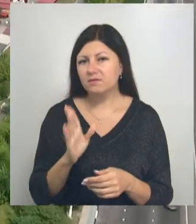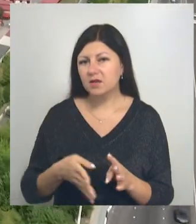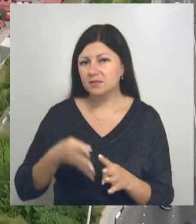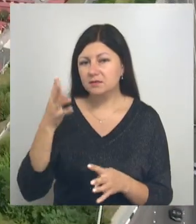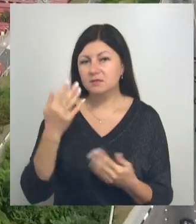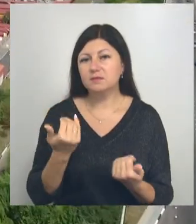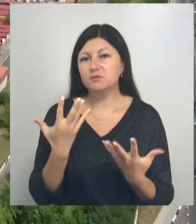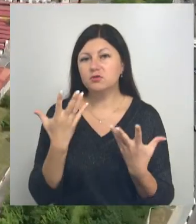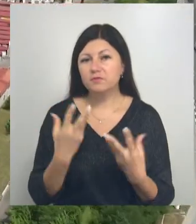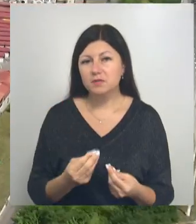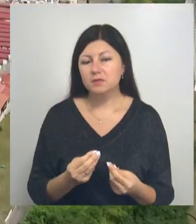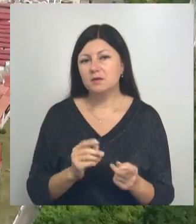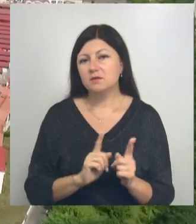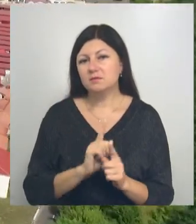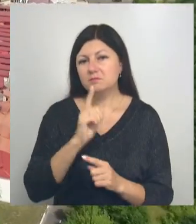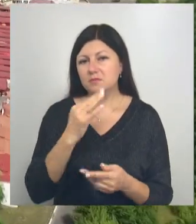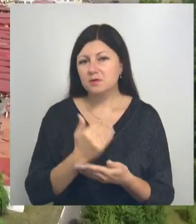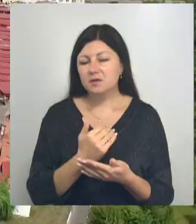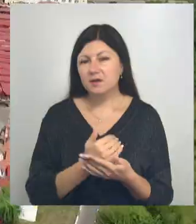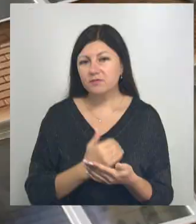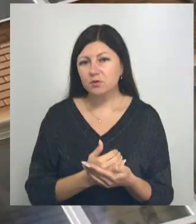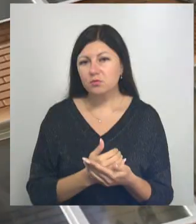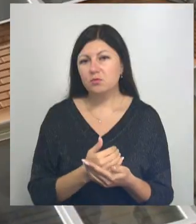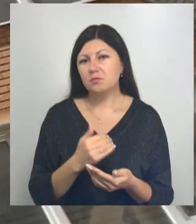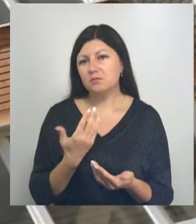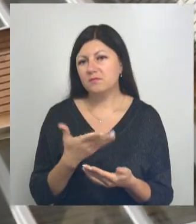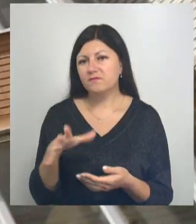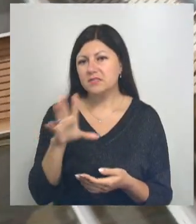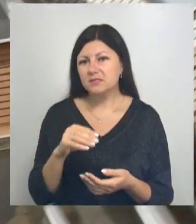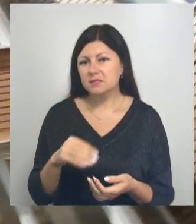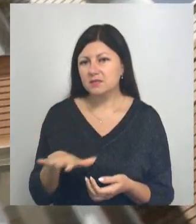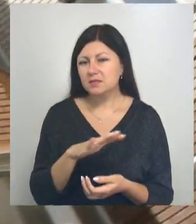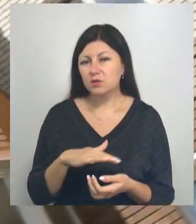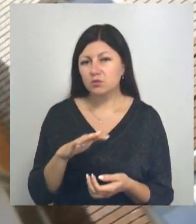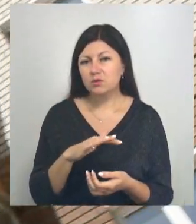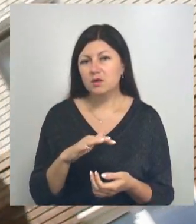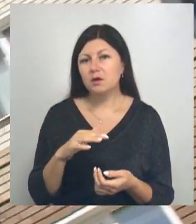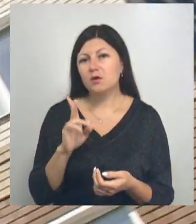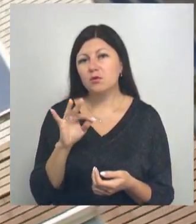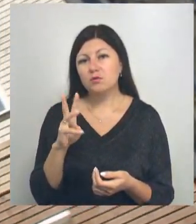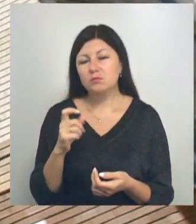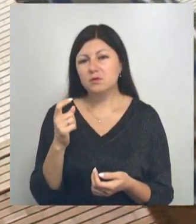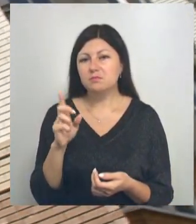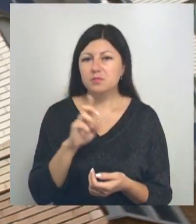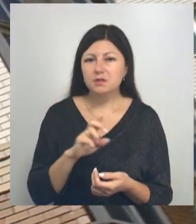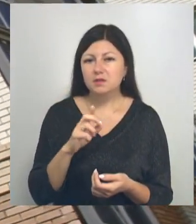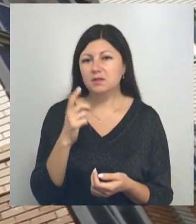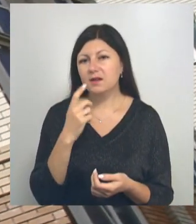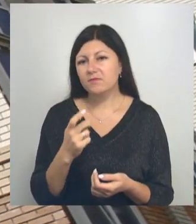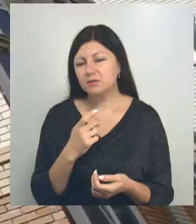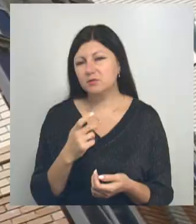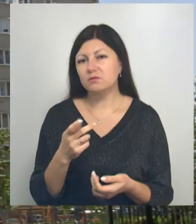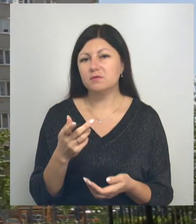сегодняшнего дня к запуску систем по графику приступают практически все территории. За исключением Белгорода, Губкинского, Равинского и